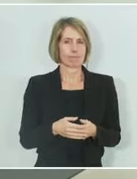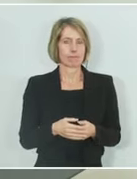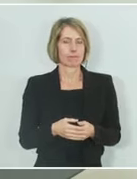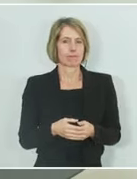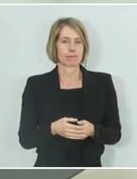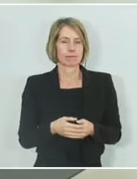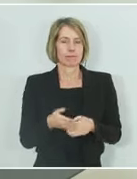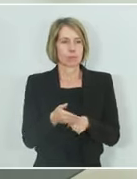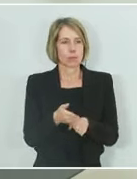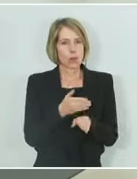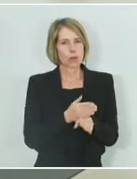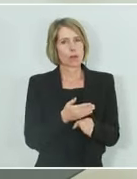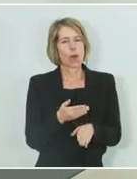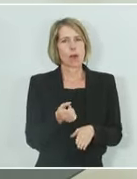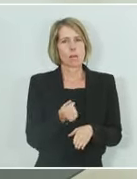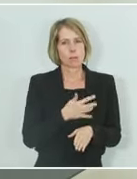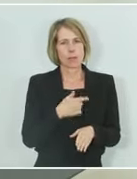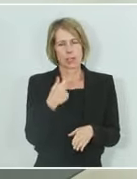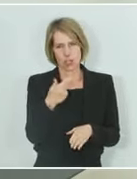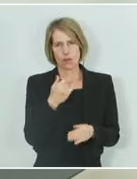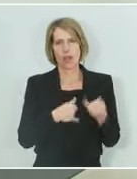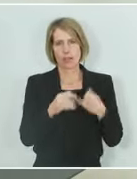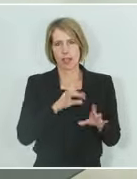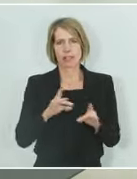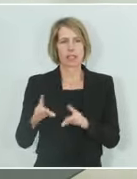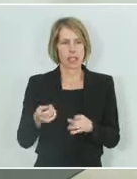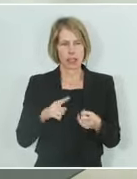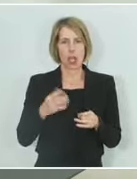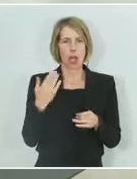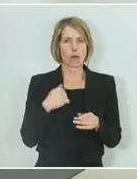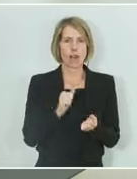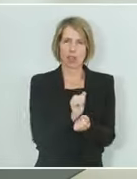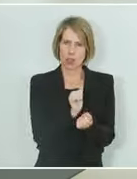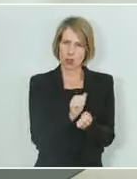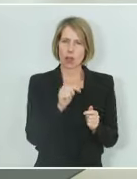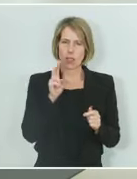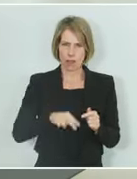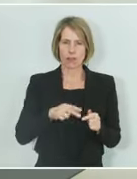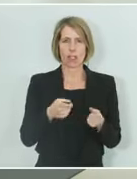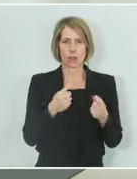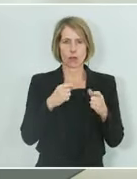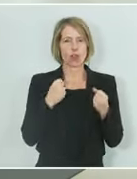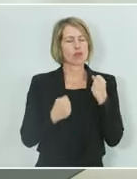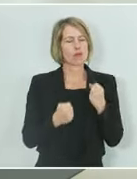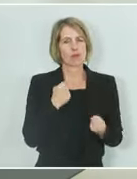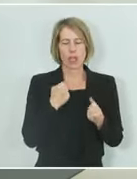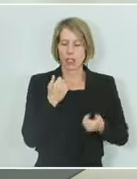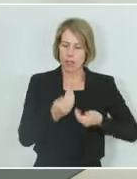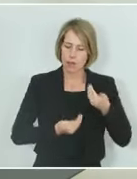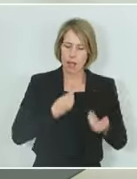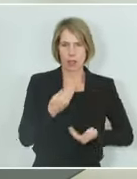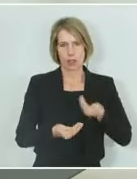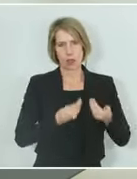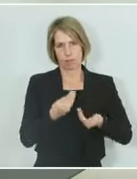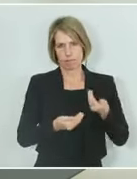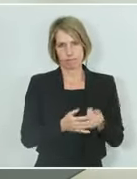Vor weniger als zwei Jahrzehnten war diese Stadt auch Zeuge schwieriger Verhandlungen und